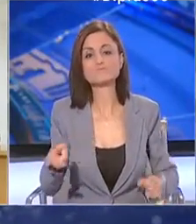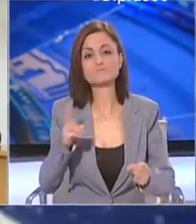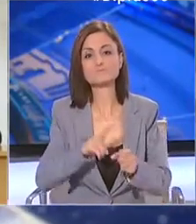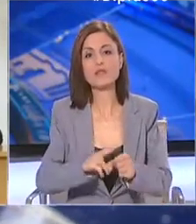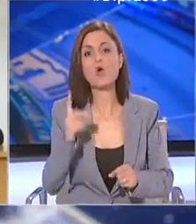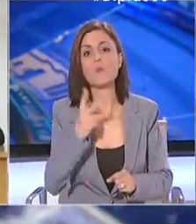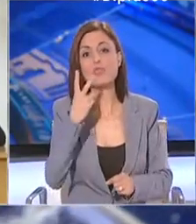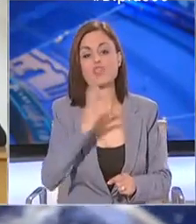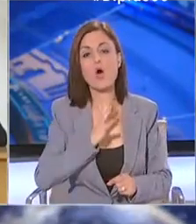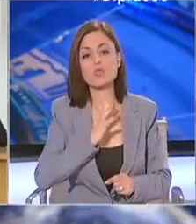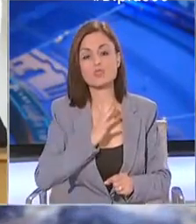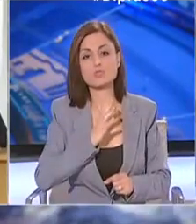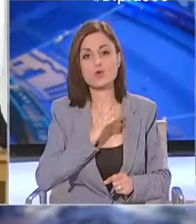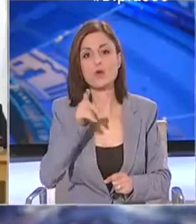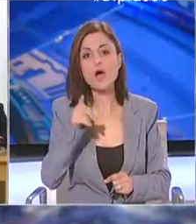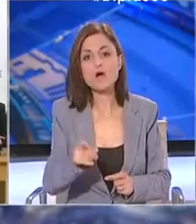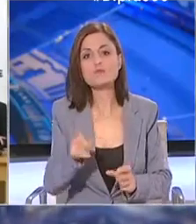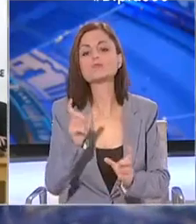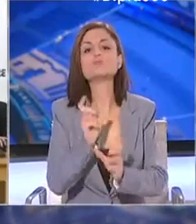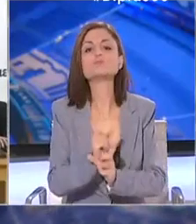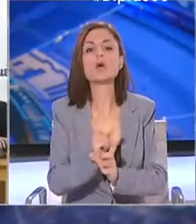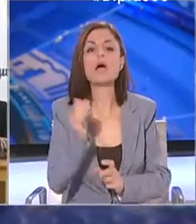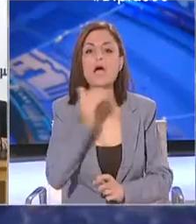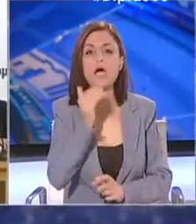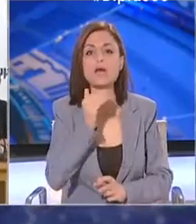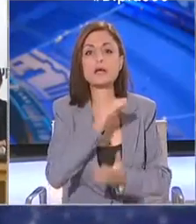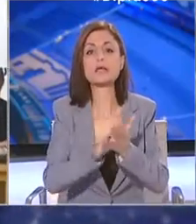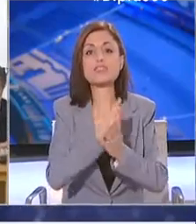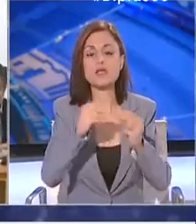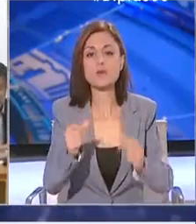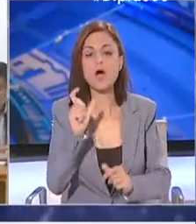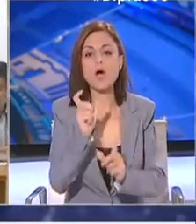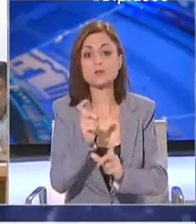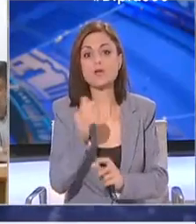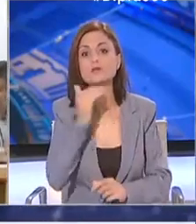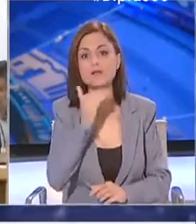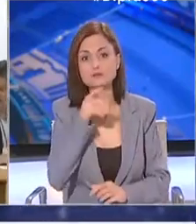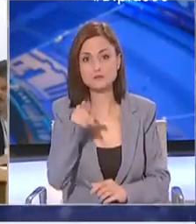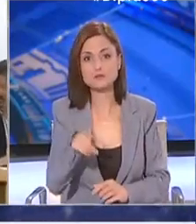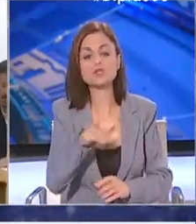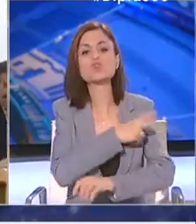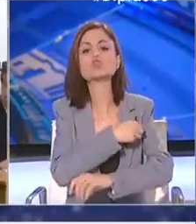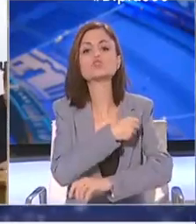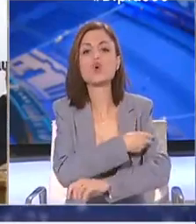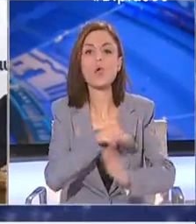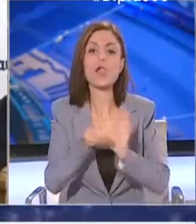ακόμα δύο συνανθρώπους μας που νοσηλεύονταν στη μονάδα εντατικής θεραπείας του Γενικού Νοσοκομείου Λεμεσού.